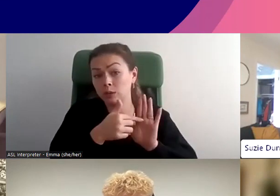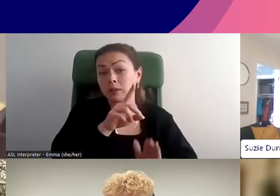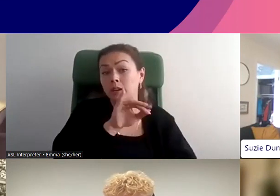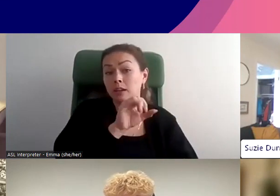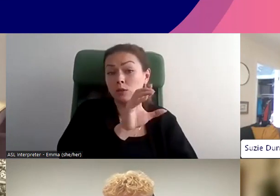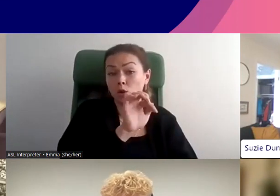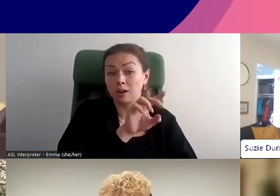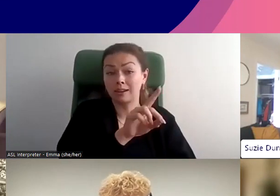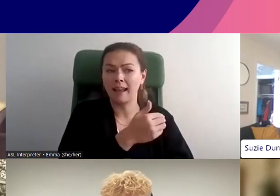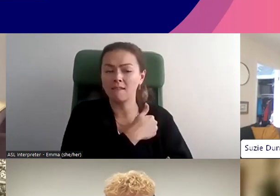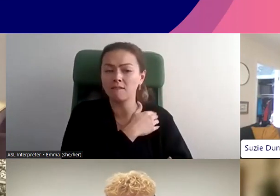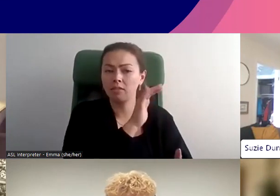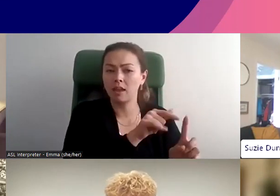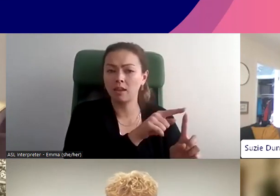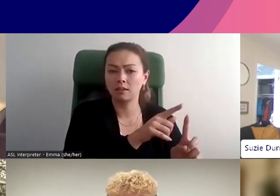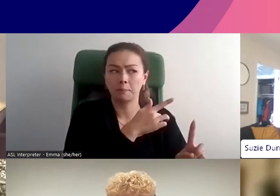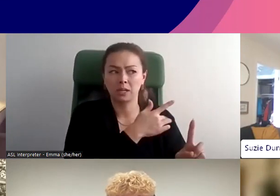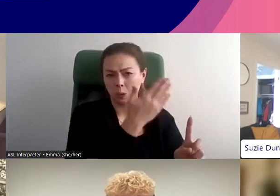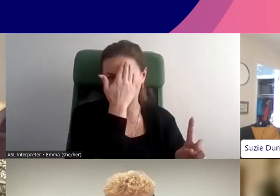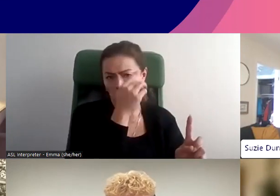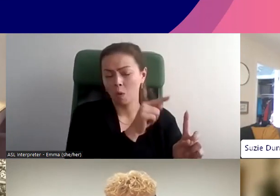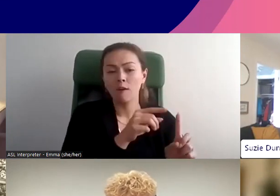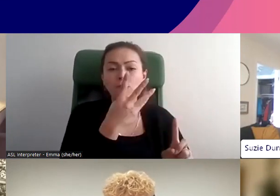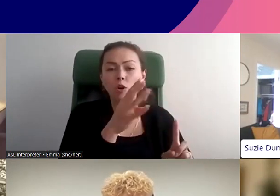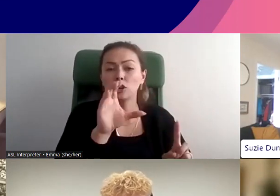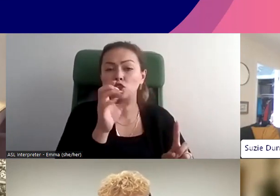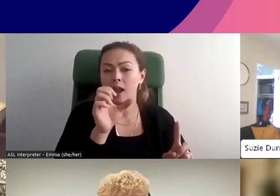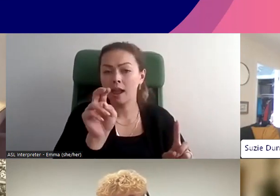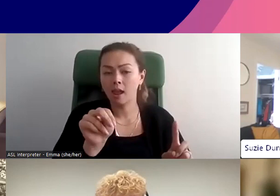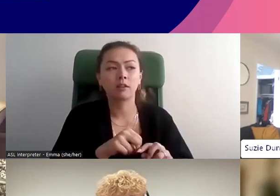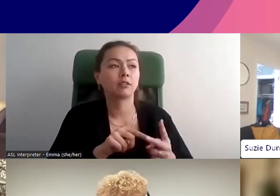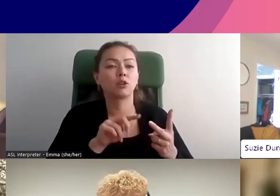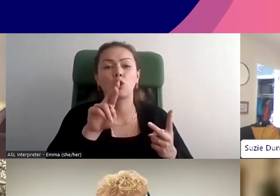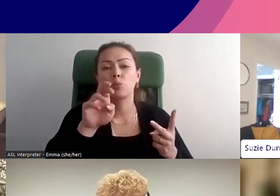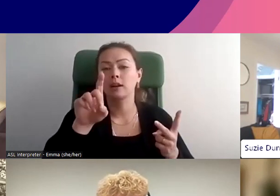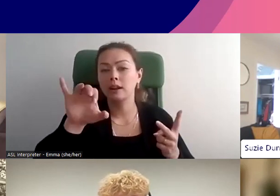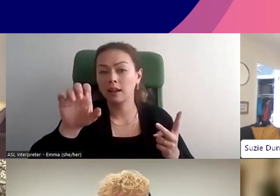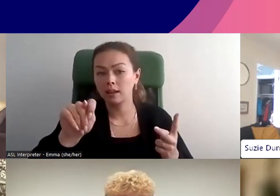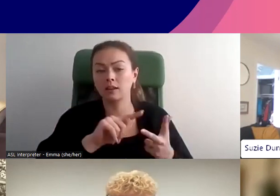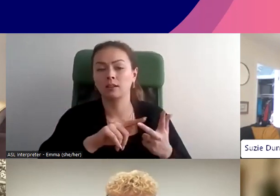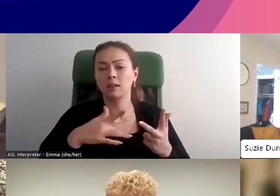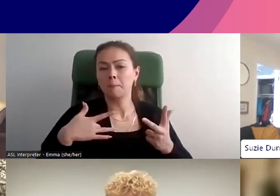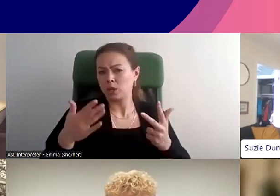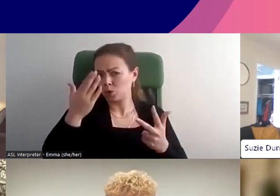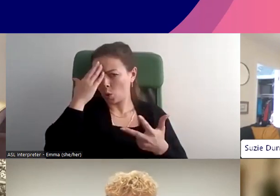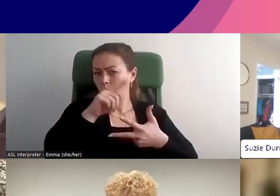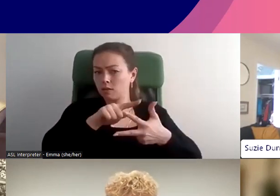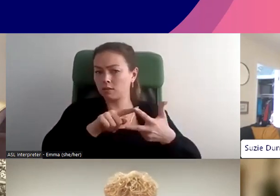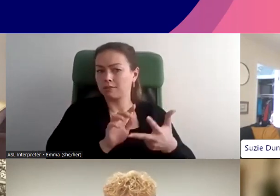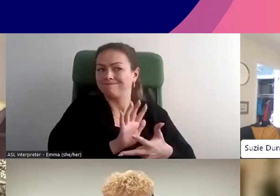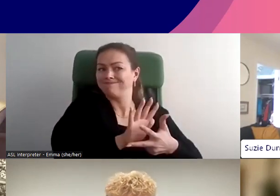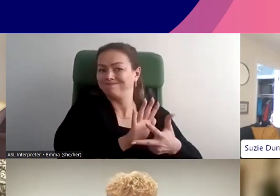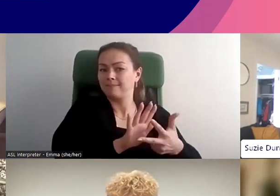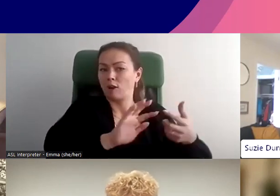Discord a la réputation, et d'autres sites aussi, Orgen ou Reddit, ou d'autres sites ont la